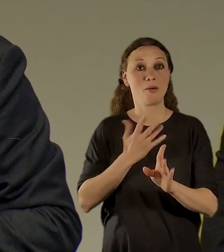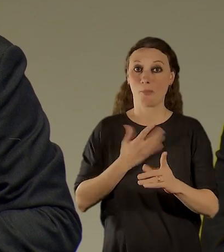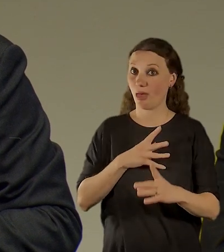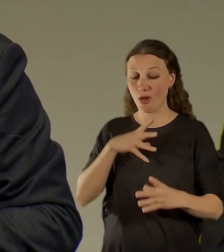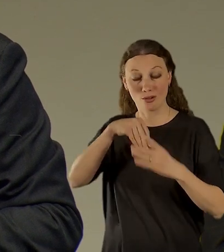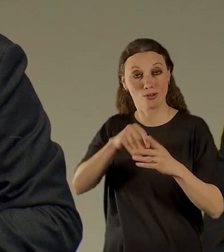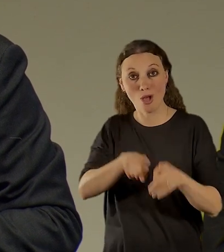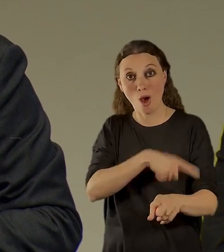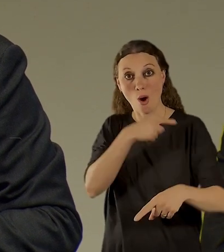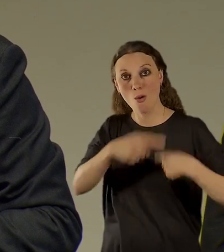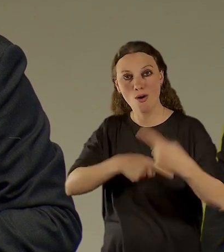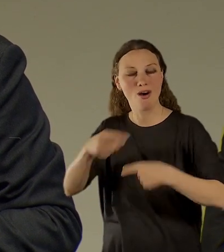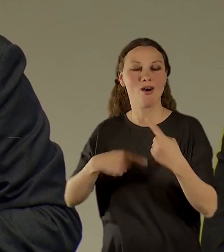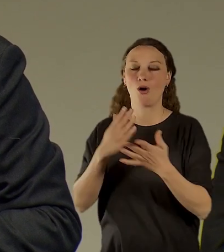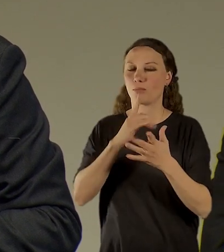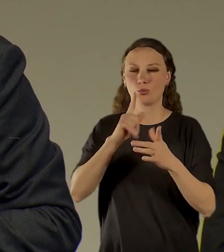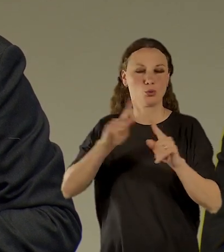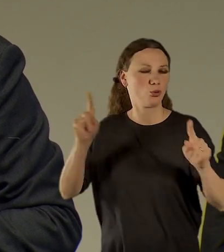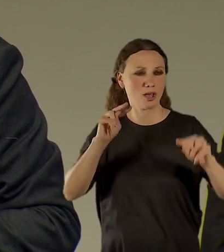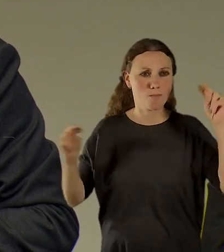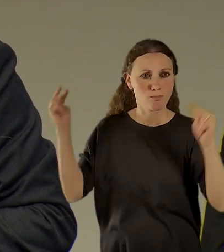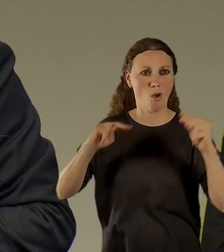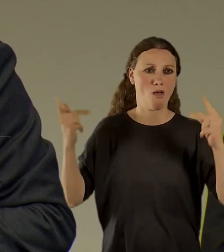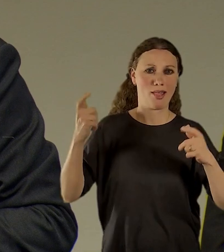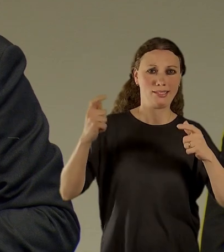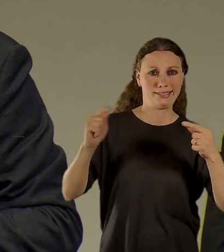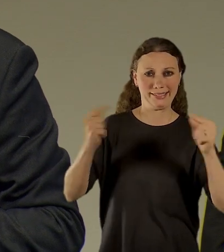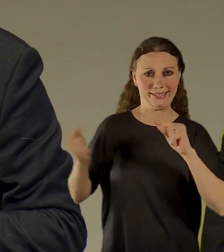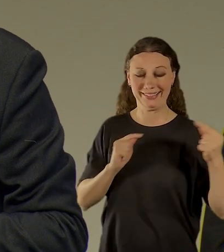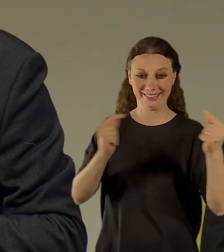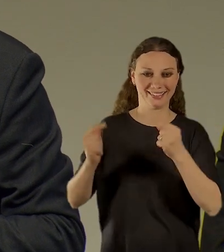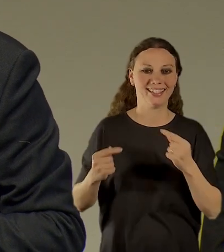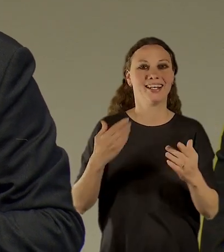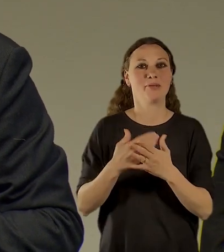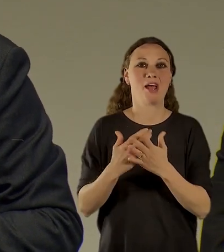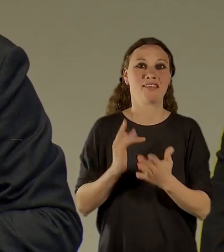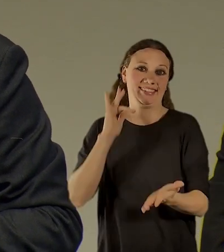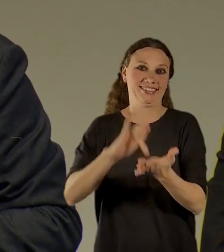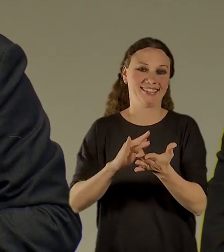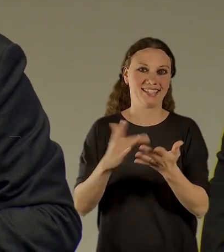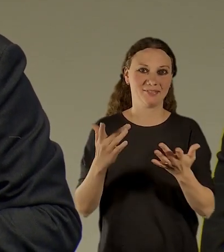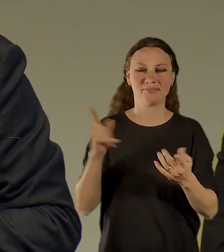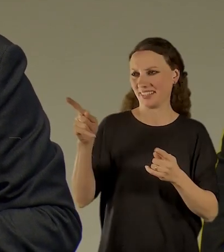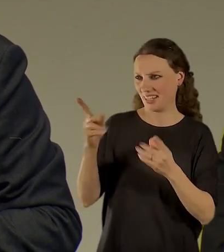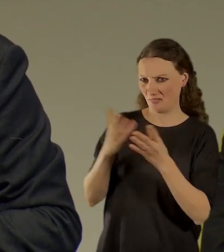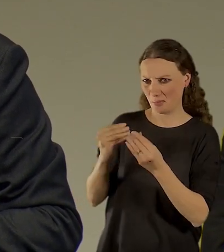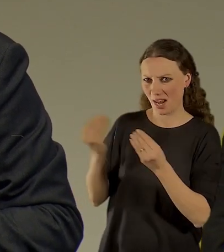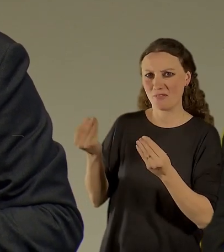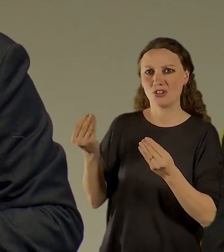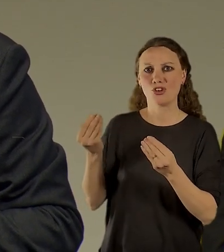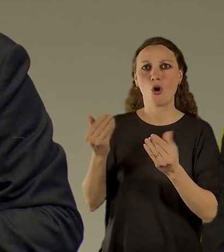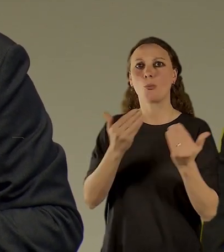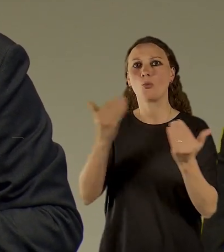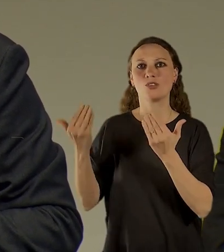chtěli, aby ta muzejní noha, o které ty mluvíš, byla stejně jako